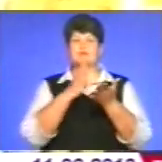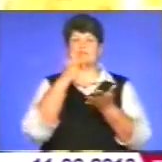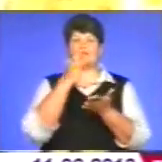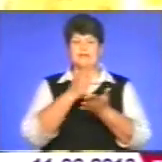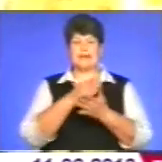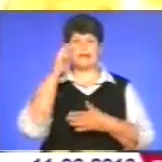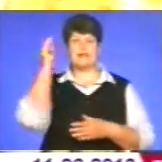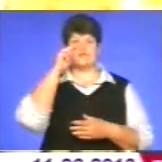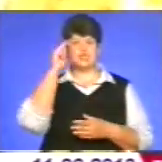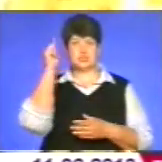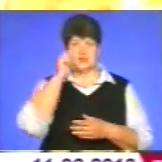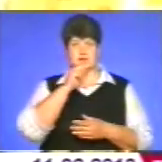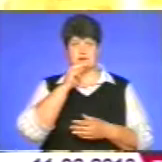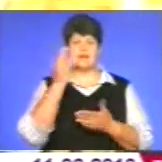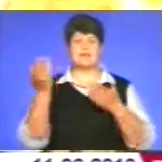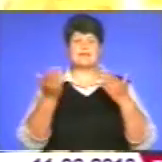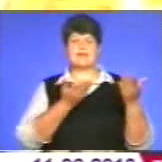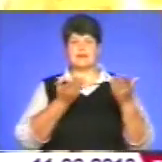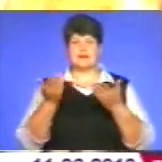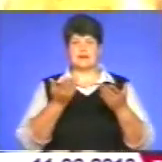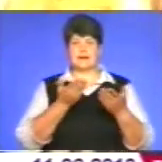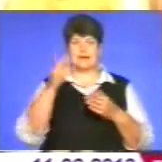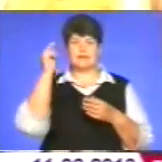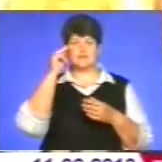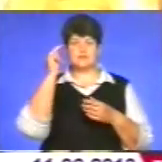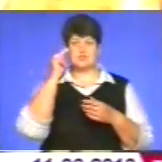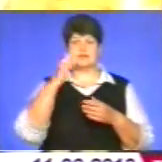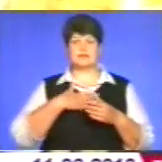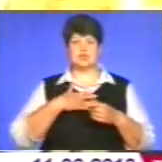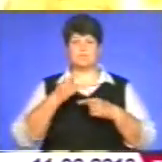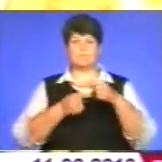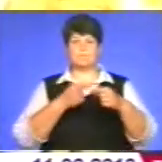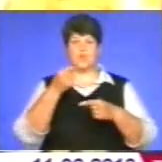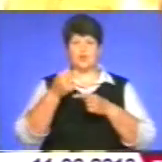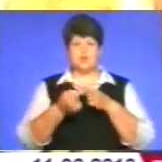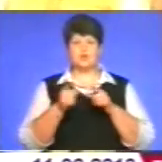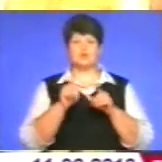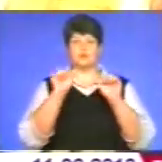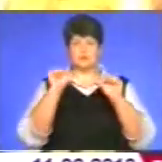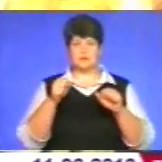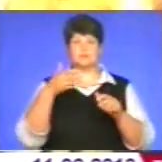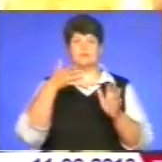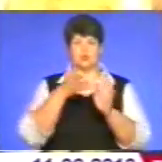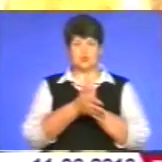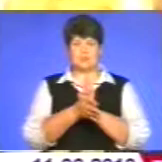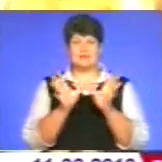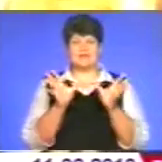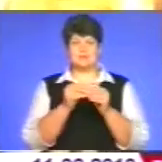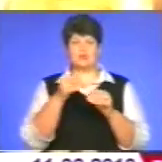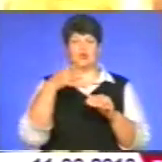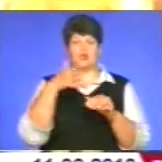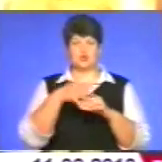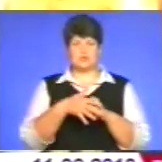навчання, навчання наших поколінь, аби вони розуміли, спільно розуміли